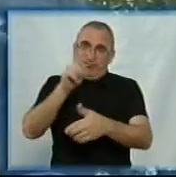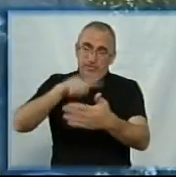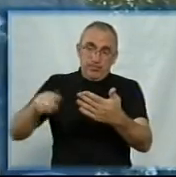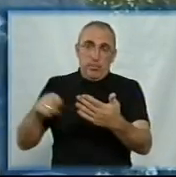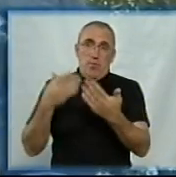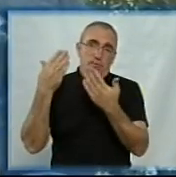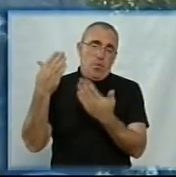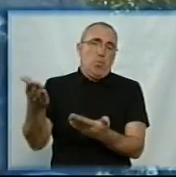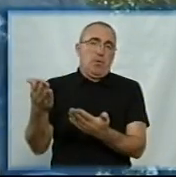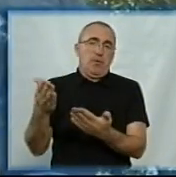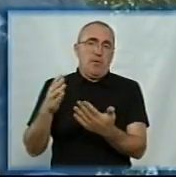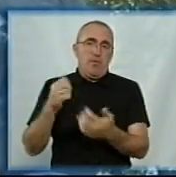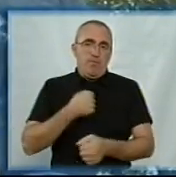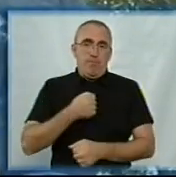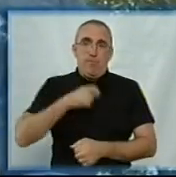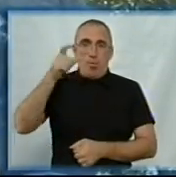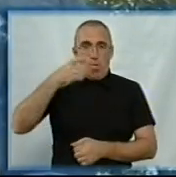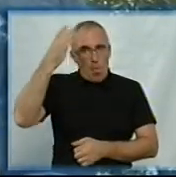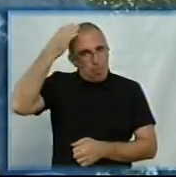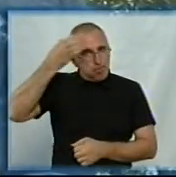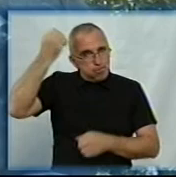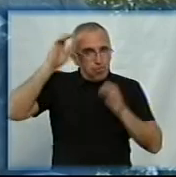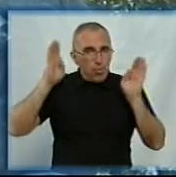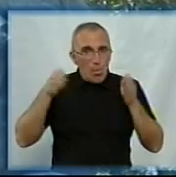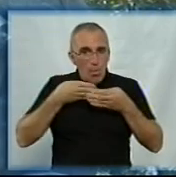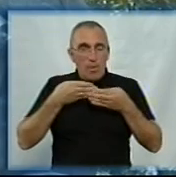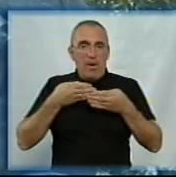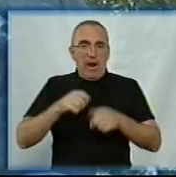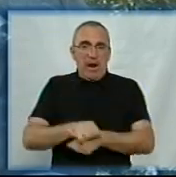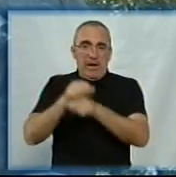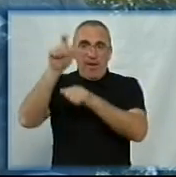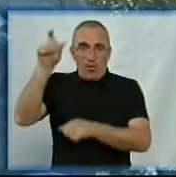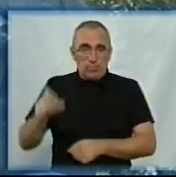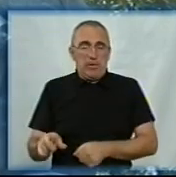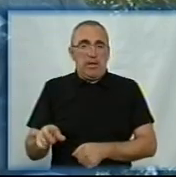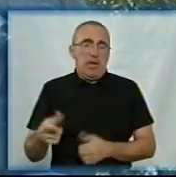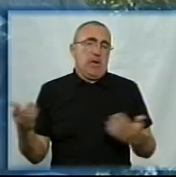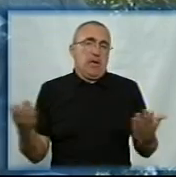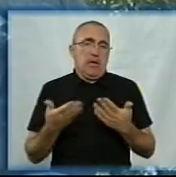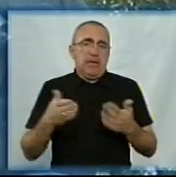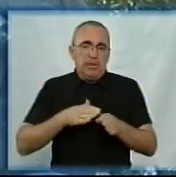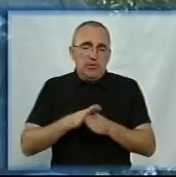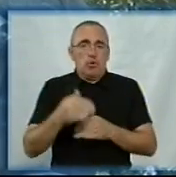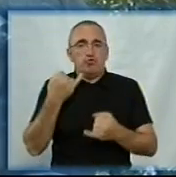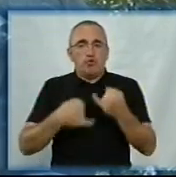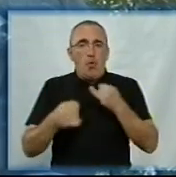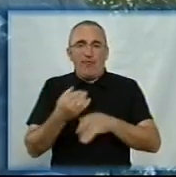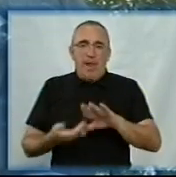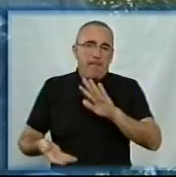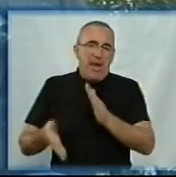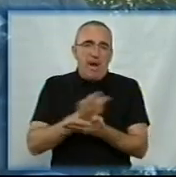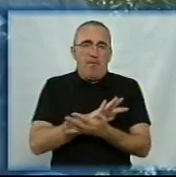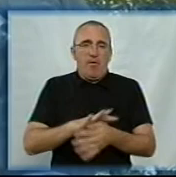Тобто ось боєць у Будьонівці, революціонер, який здійснював жовтневий переворот,